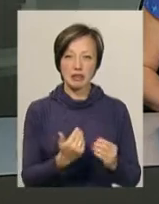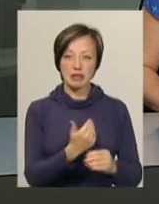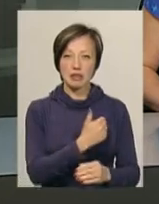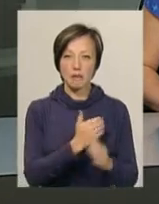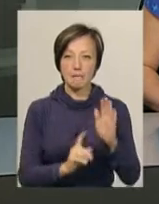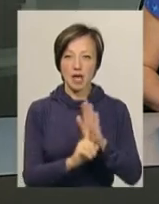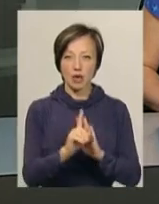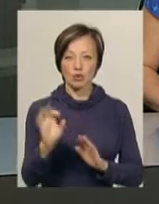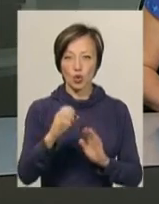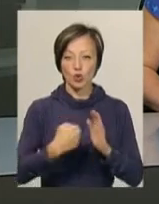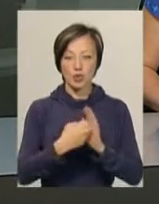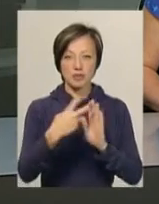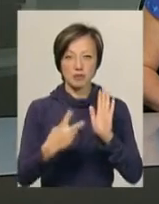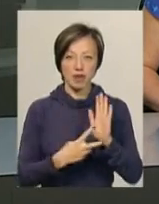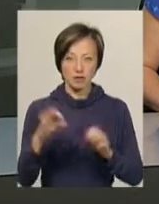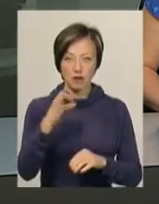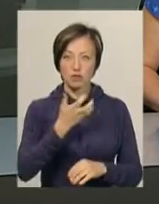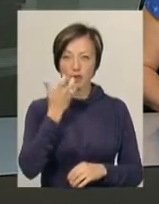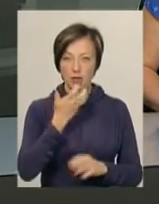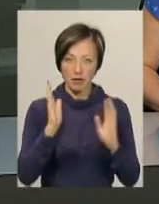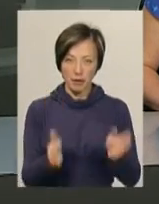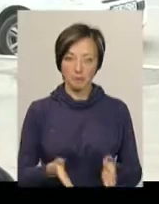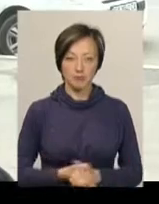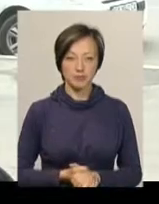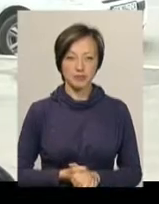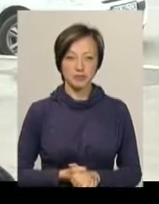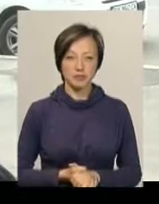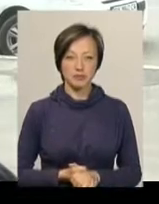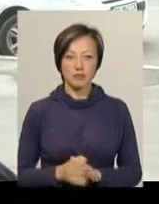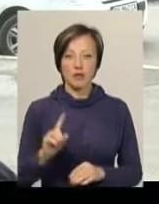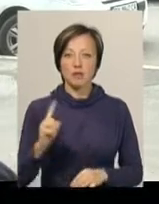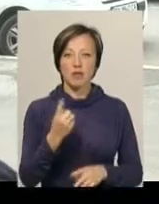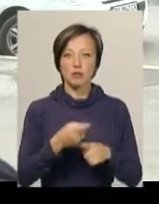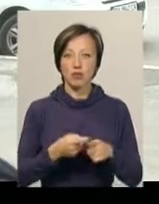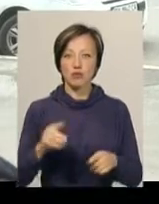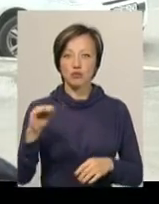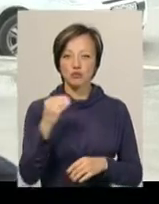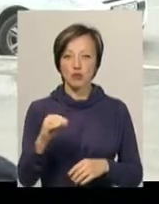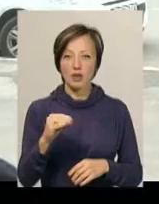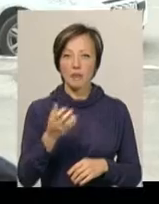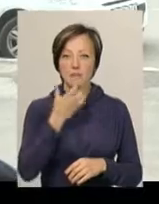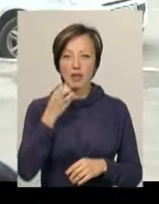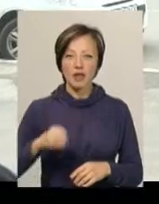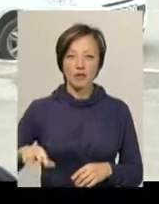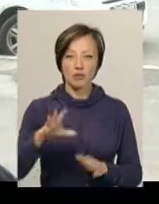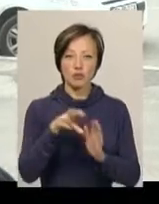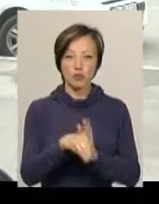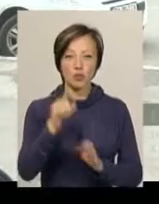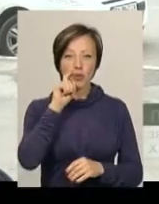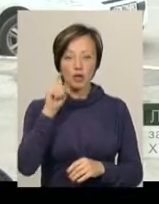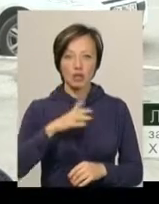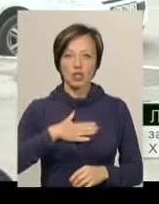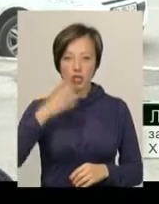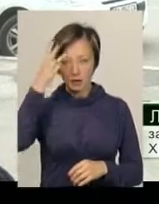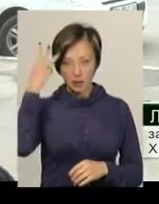підвищиться до 17 градусів тепла. В першу половину жовтня над Південною Європою, в тому числі Україною і